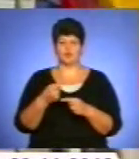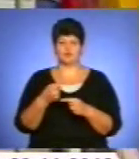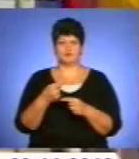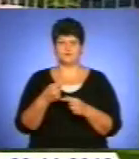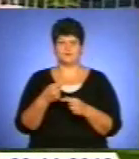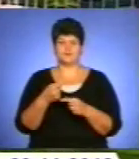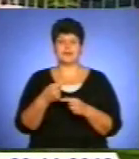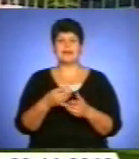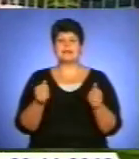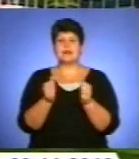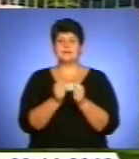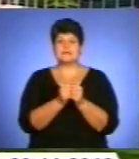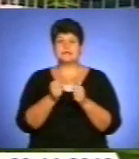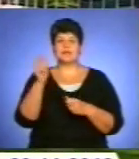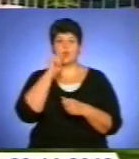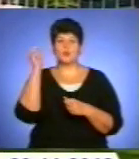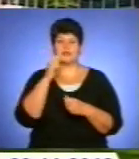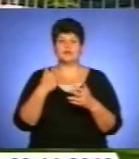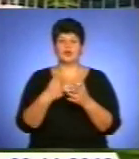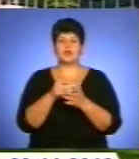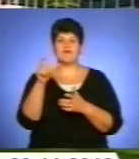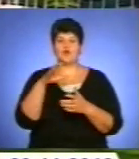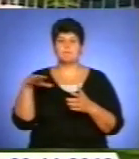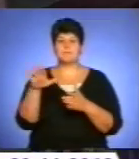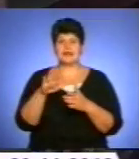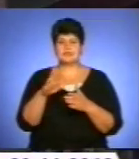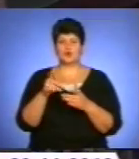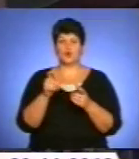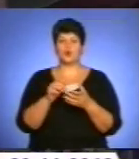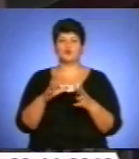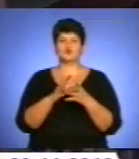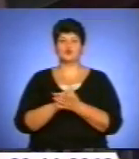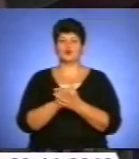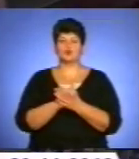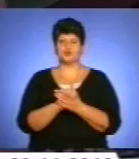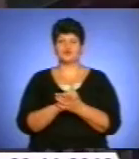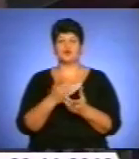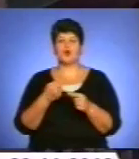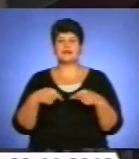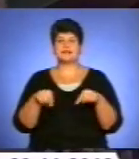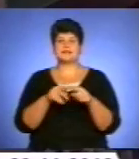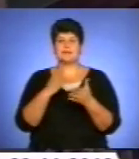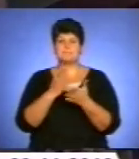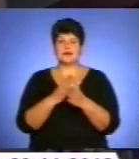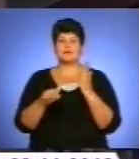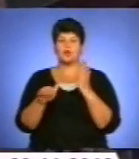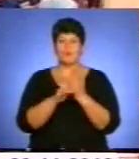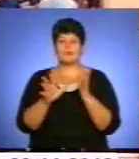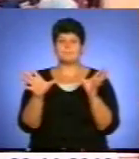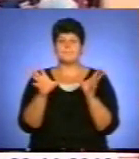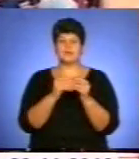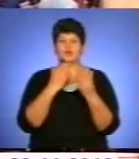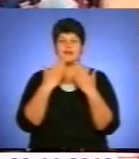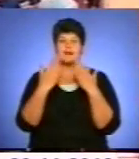Наблизити українців до Європейського Союзу – мета створення Української національної платформи. Організація має допомогти приєднатися до